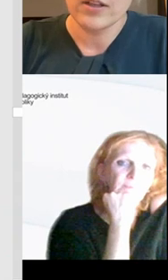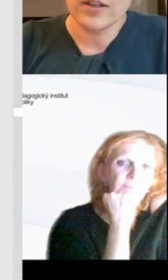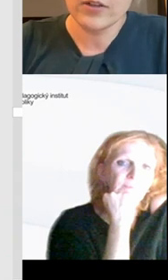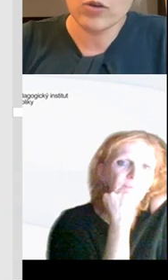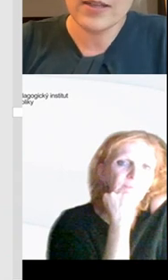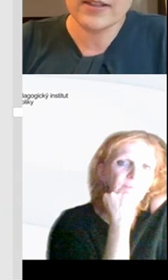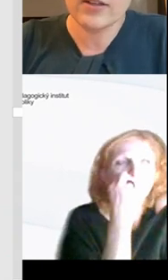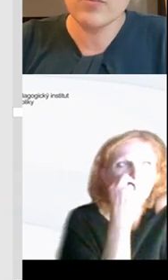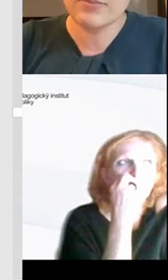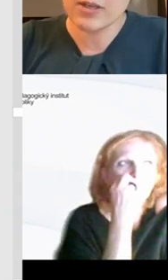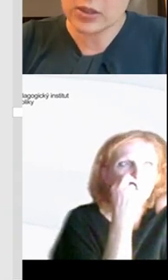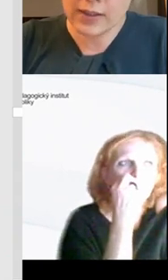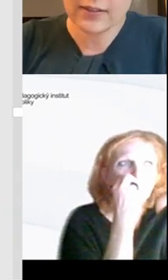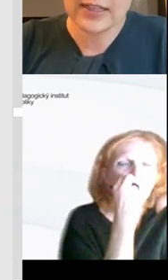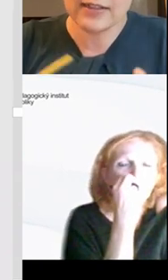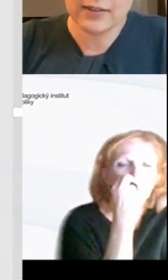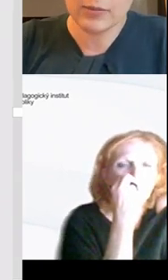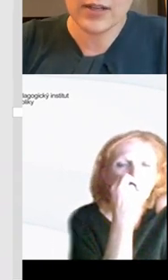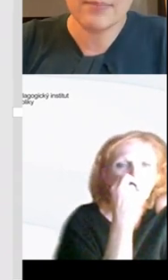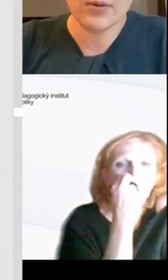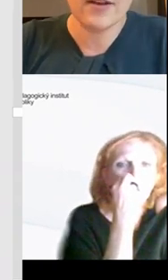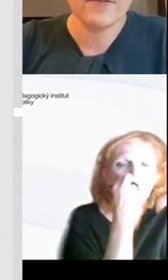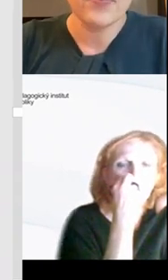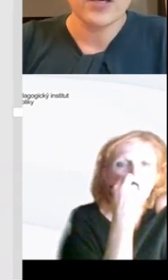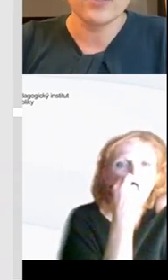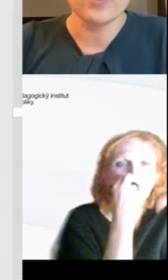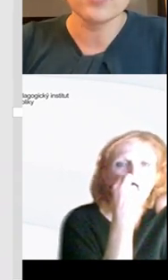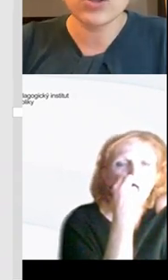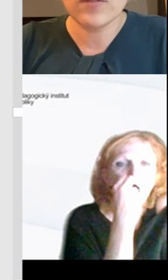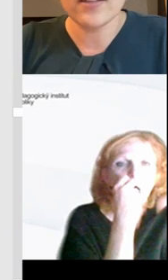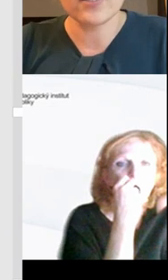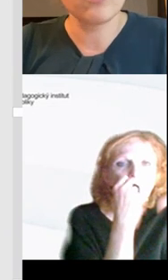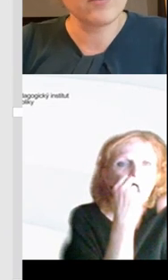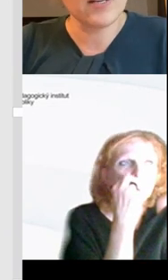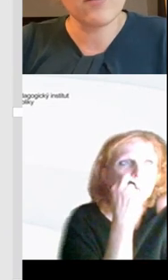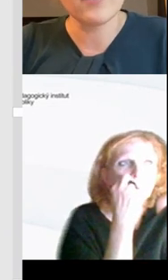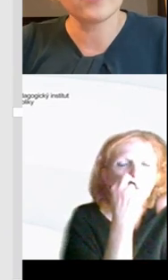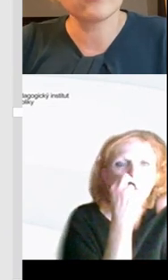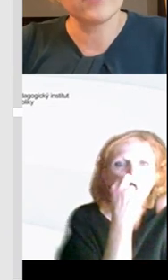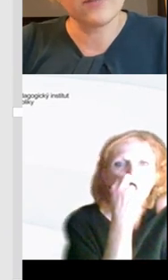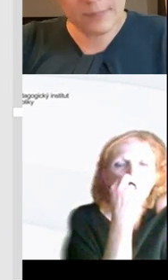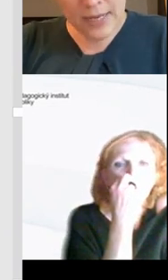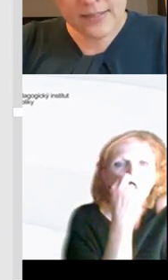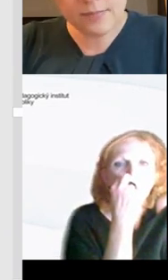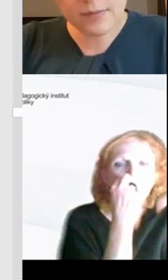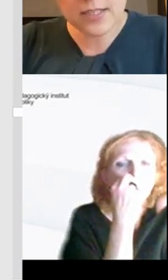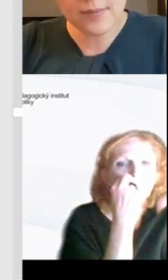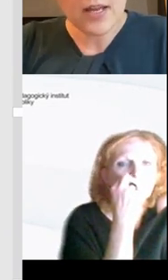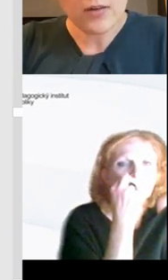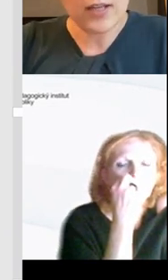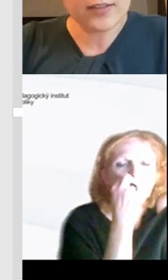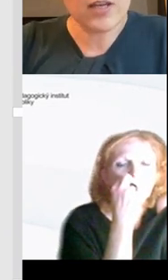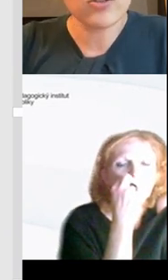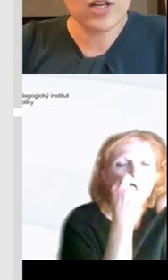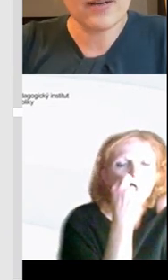ale Google dokumenty umí přepisovat ten mluvený projev. zvětšování textu, podbarvování textu, práce s tím